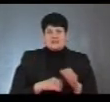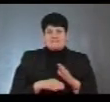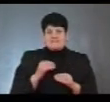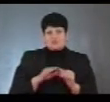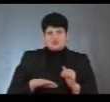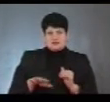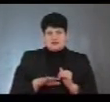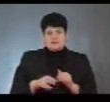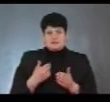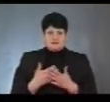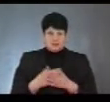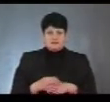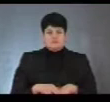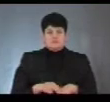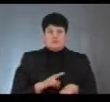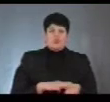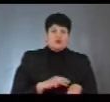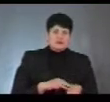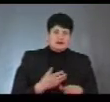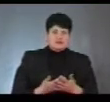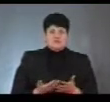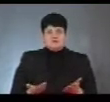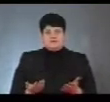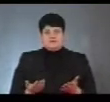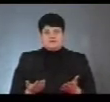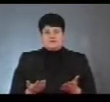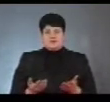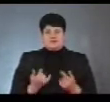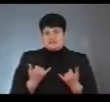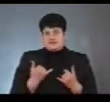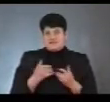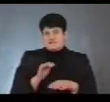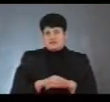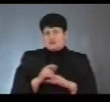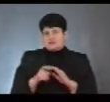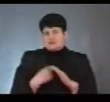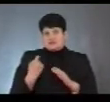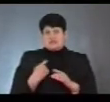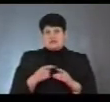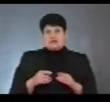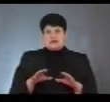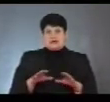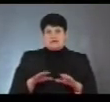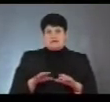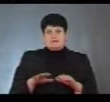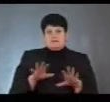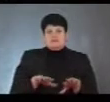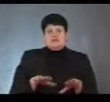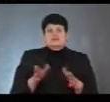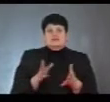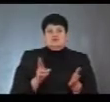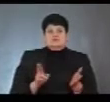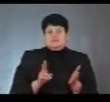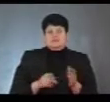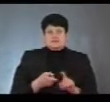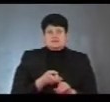дільниці. Поліцейські, непевно, Також, тільки тепер, фактично, дізнаються про дільниці, за якими вони будуть закріплені, і вони мусять до 25-го